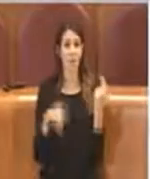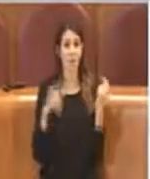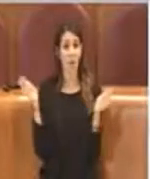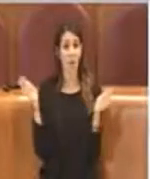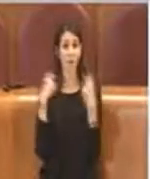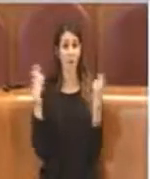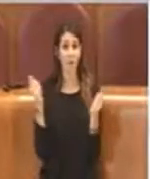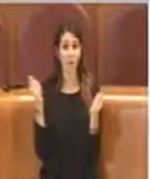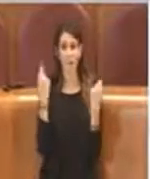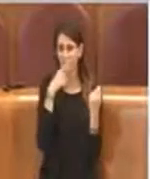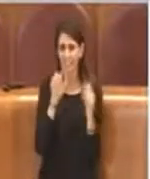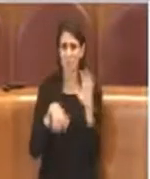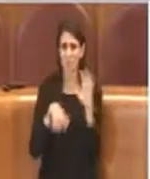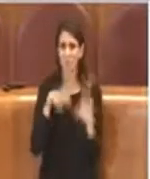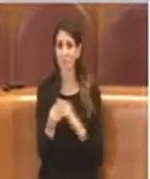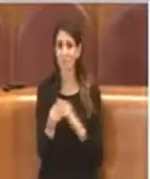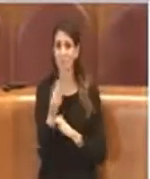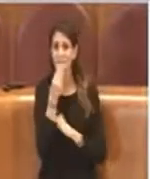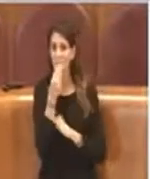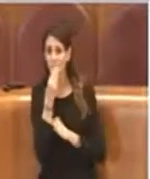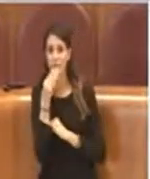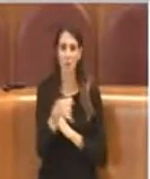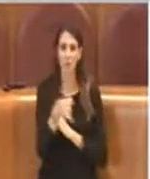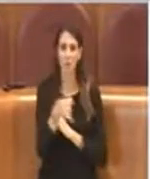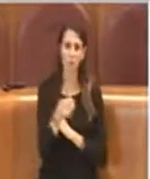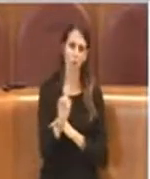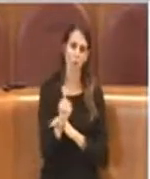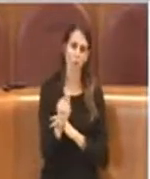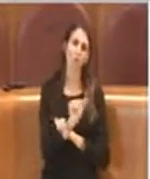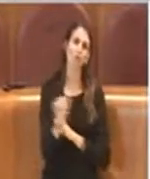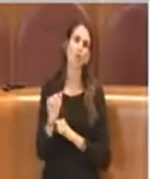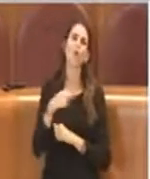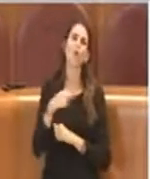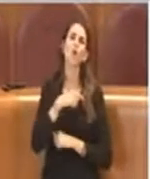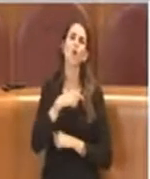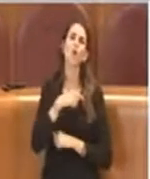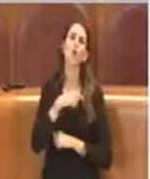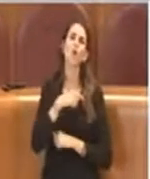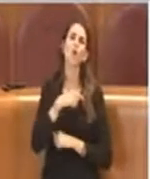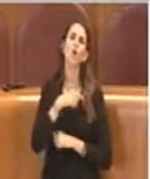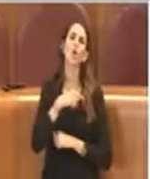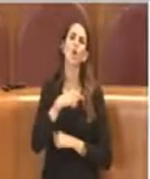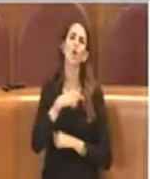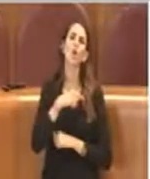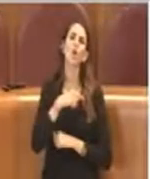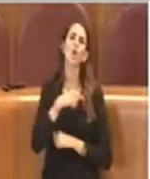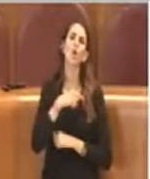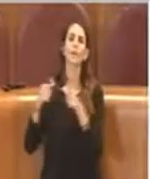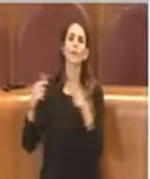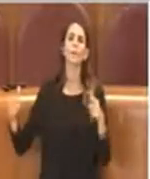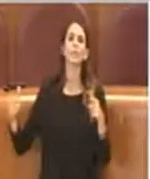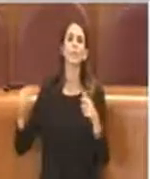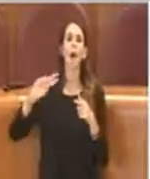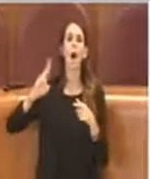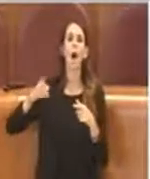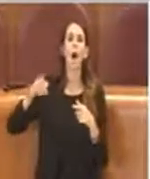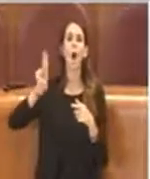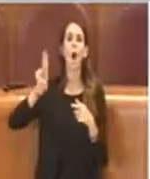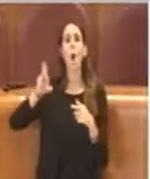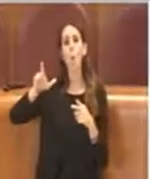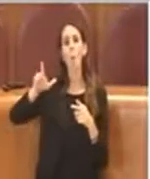in Cina, esattamente nella città di Yulin, comunque parlarne e